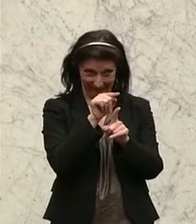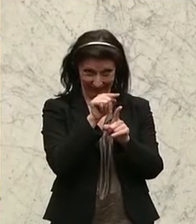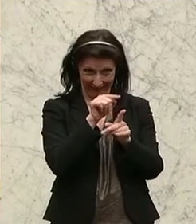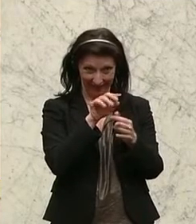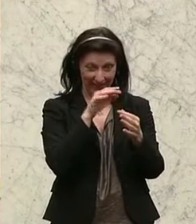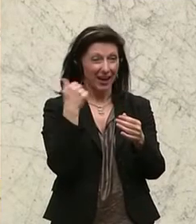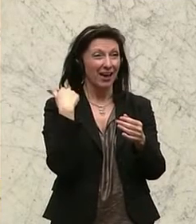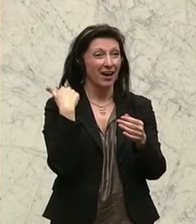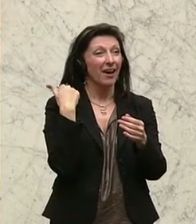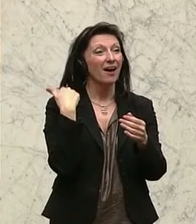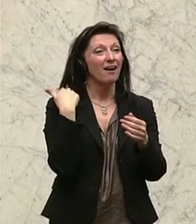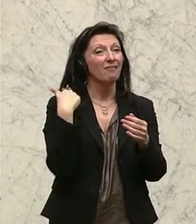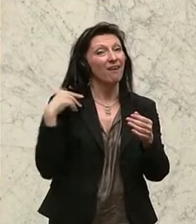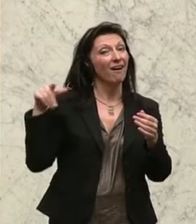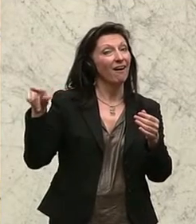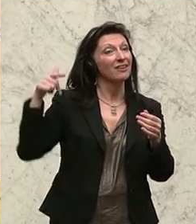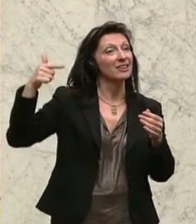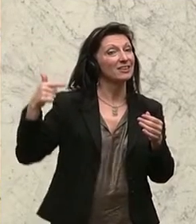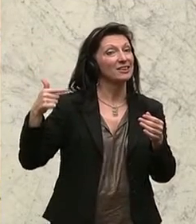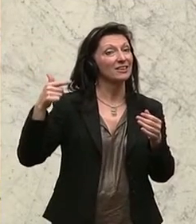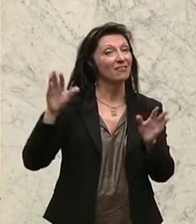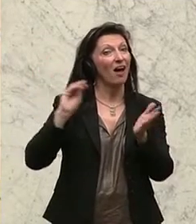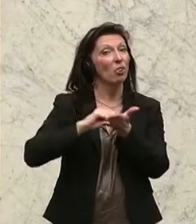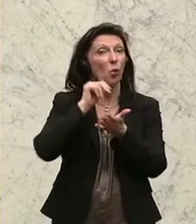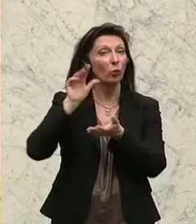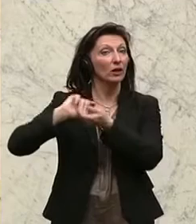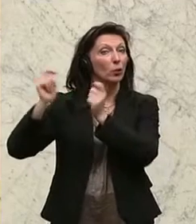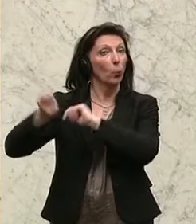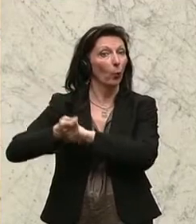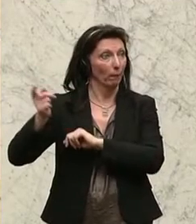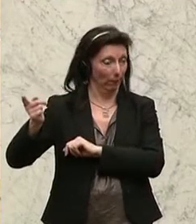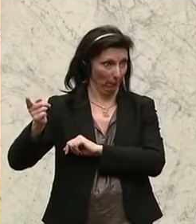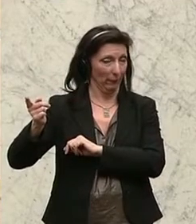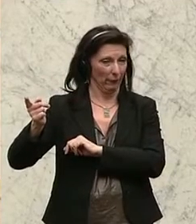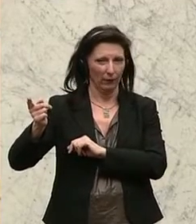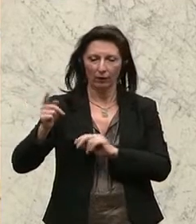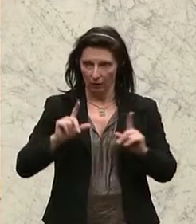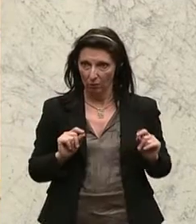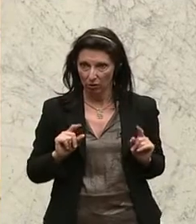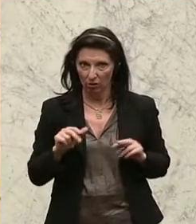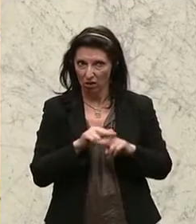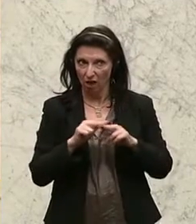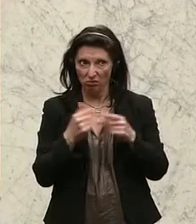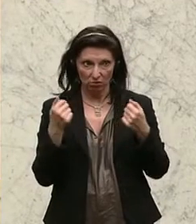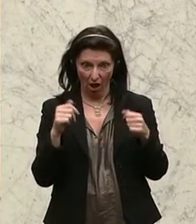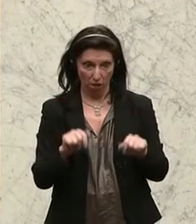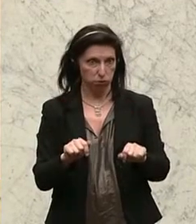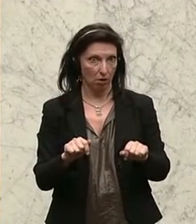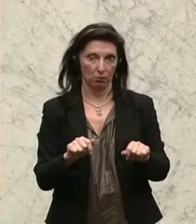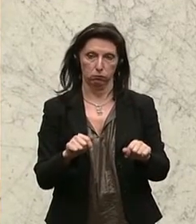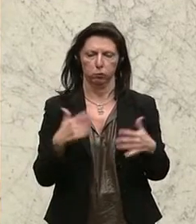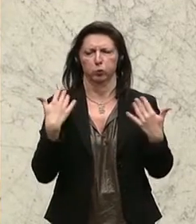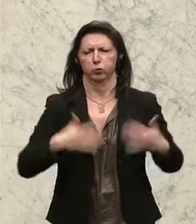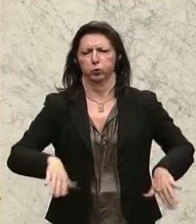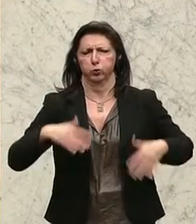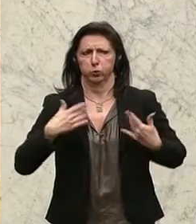Größe ab. Und das führt dazu, dass wir in der Nationalbank noch gewaltige Pensionen haben,